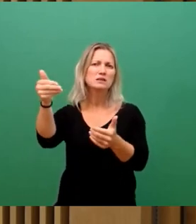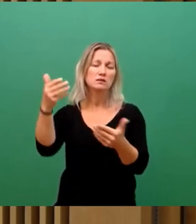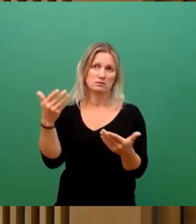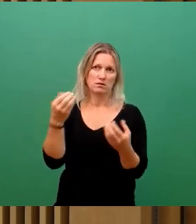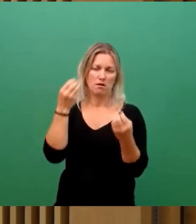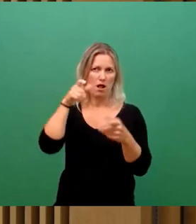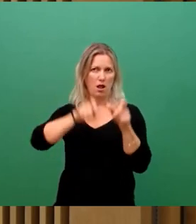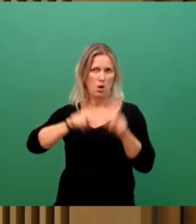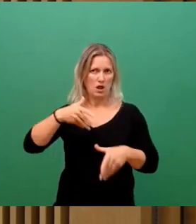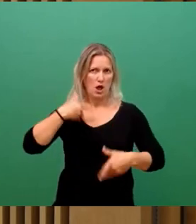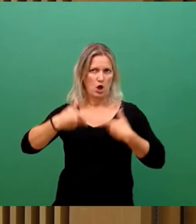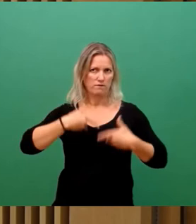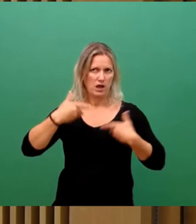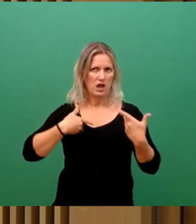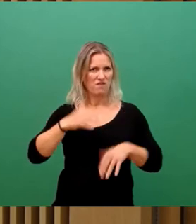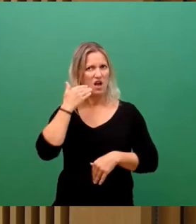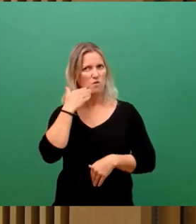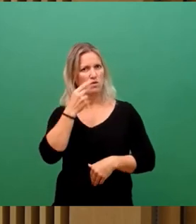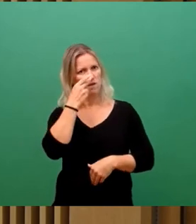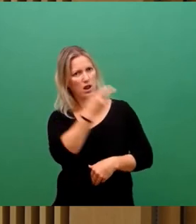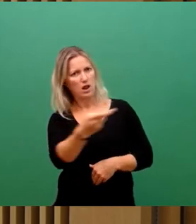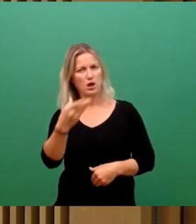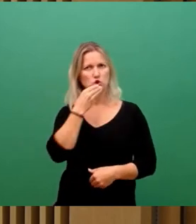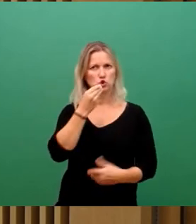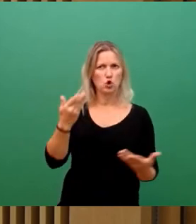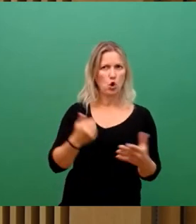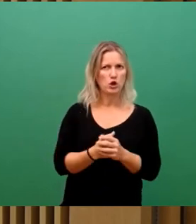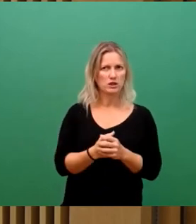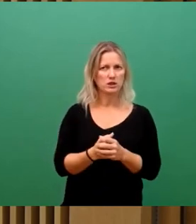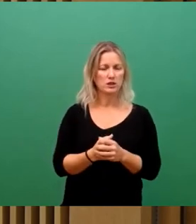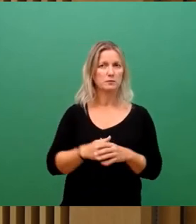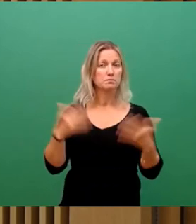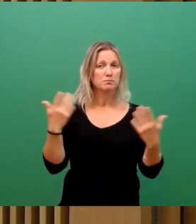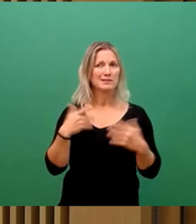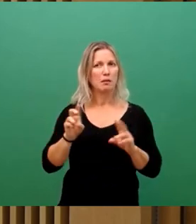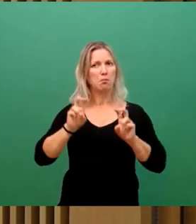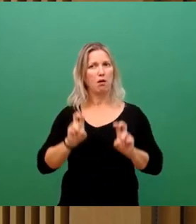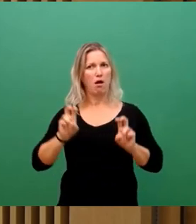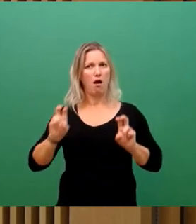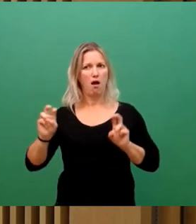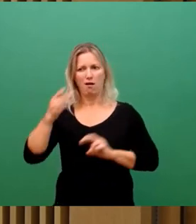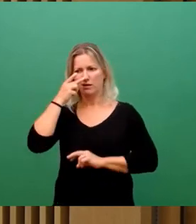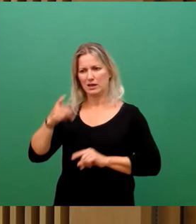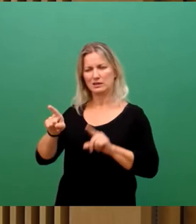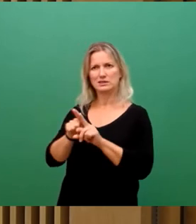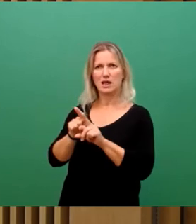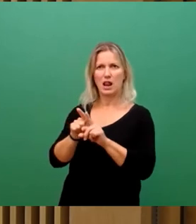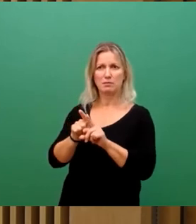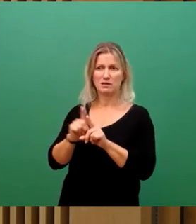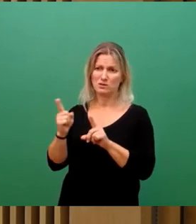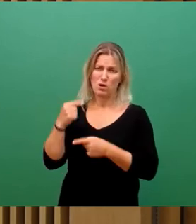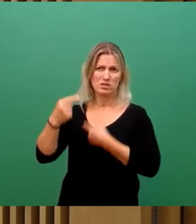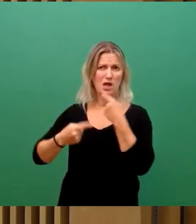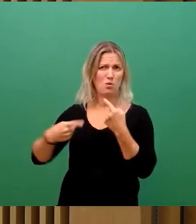aufregt, die dort wohnen. Genauso sieht es auch mit dem Zustand der Bänke aus, was immer ein dauerhaftes Ärgernis ist,